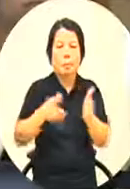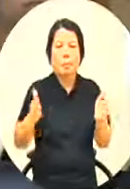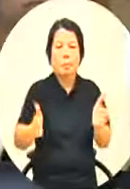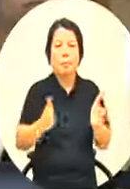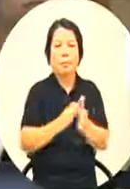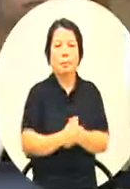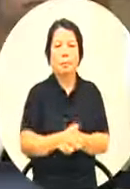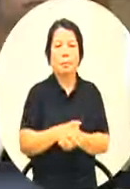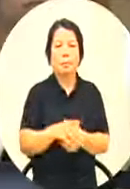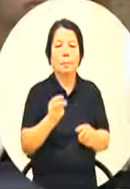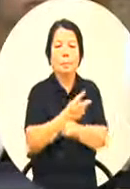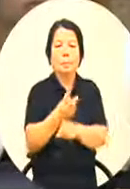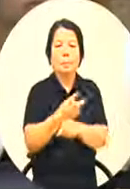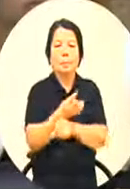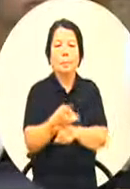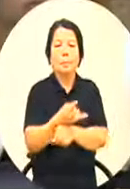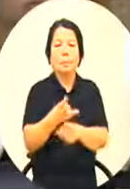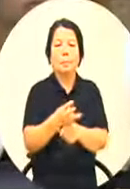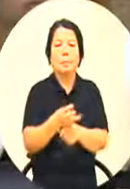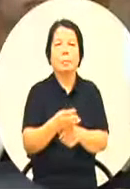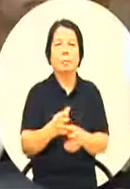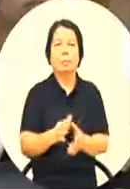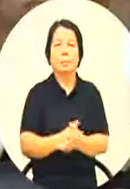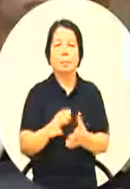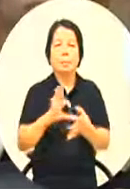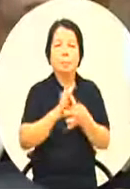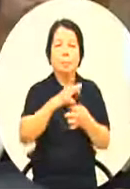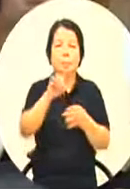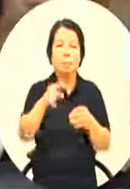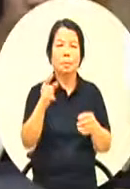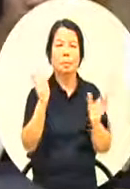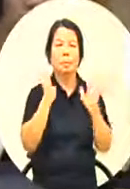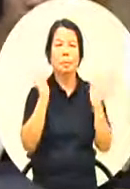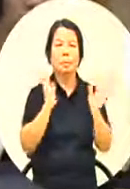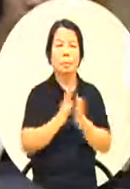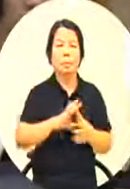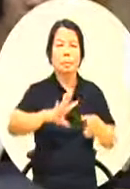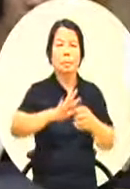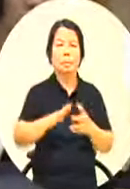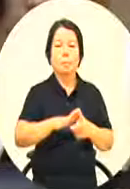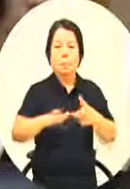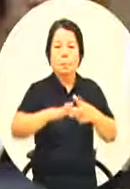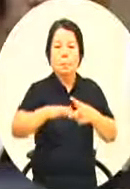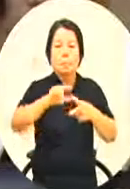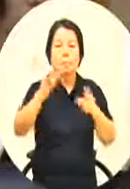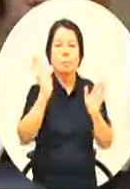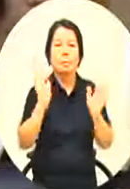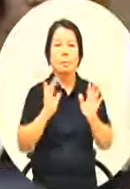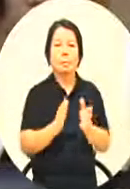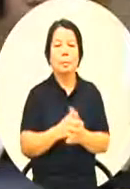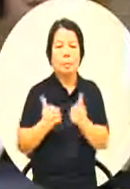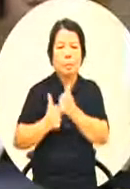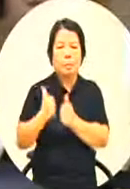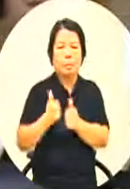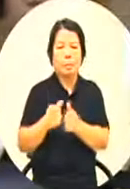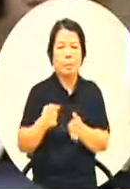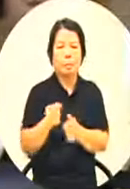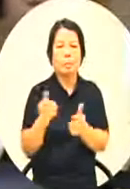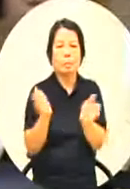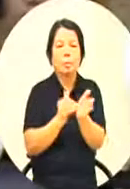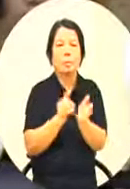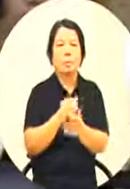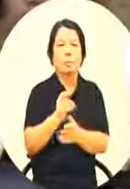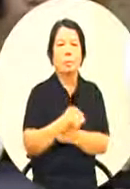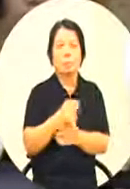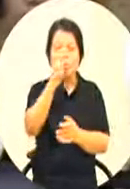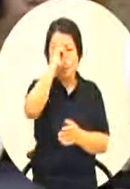两三个小时那我们因为小朋友这是国小的嘛所以他们小朋友比赛完希望下来是